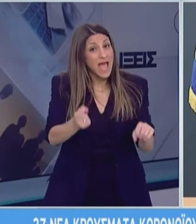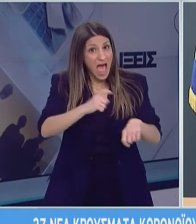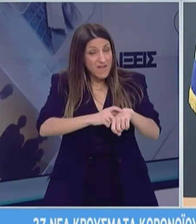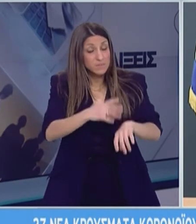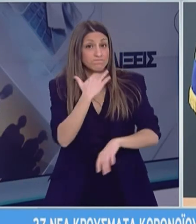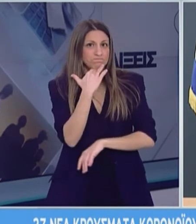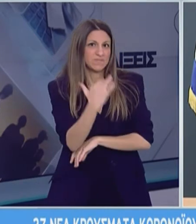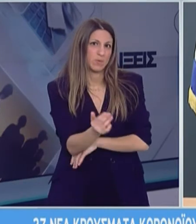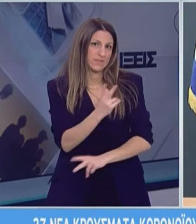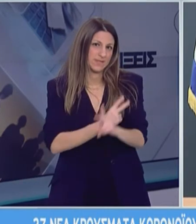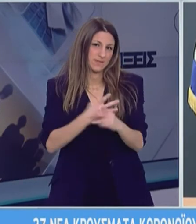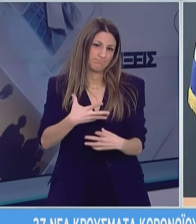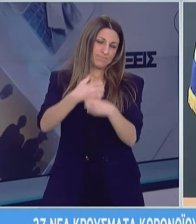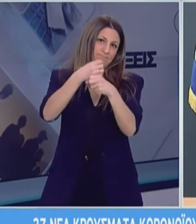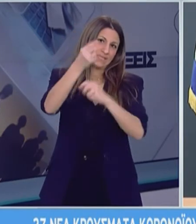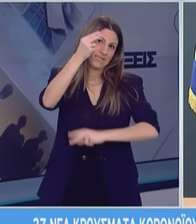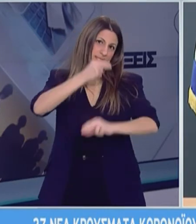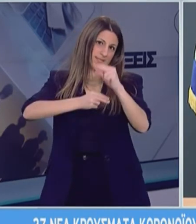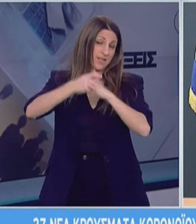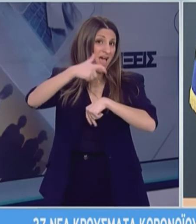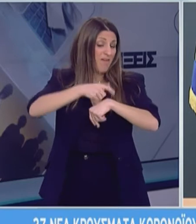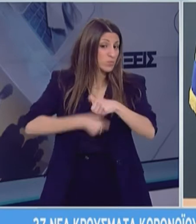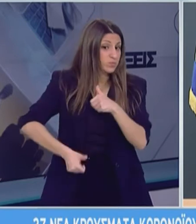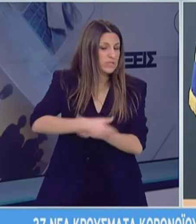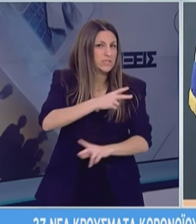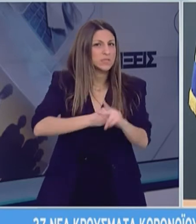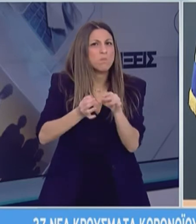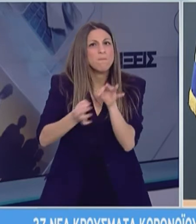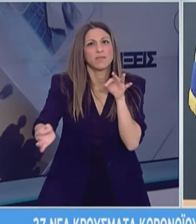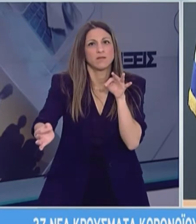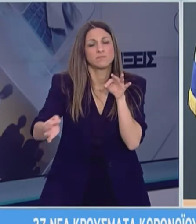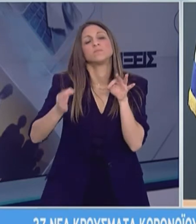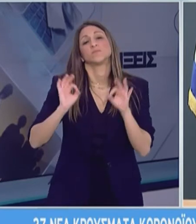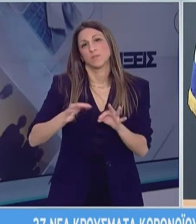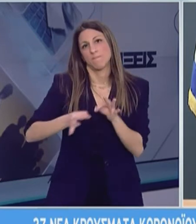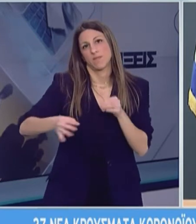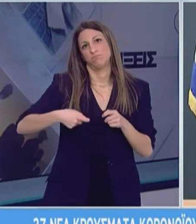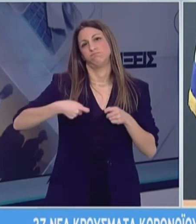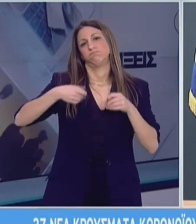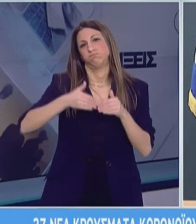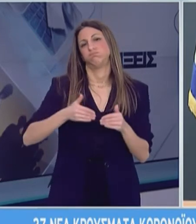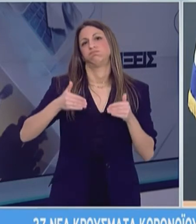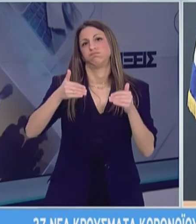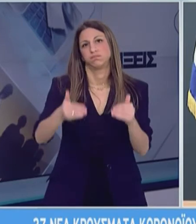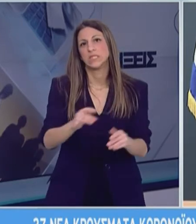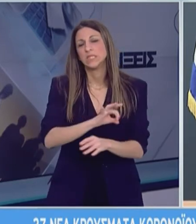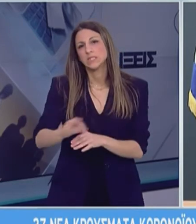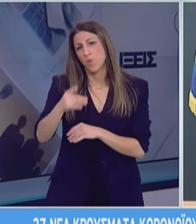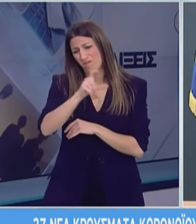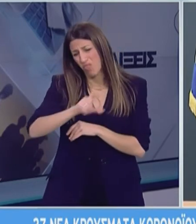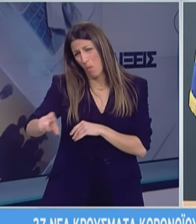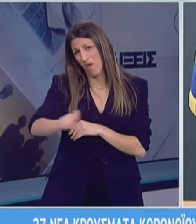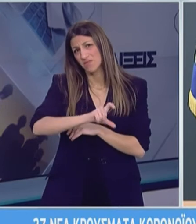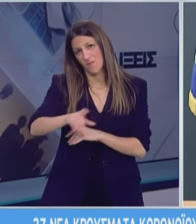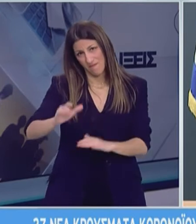συζητήσουμε αυτά. Αυτή τη στιγμή αυτό που συζητάμε είναι τα μέτρα τα οποία θα παραταθούν, θα κρατήσουν σίγουρα μερικές εβδομάδες